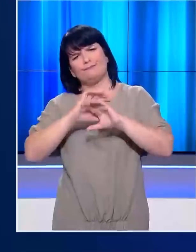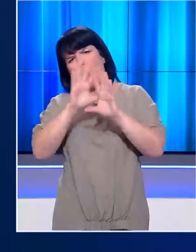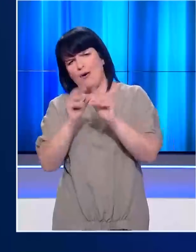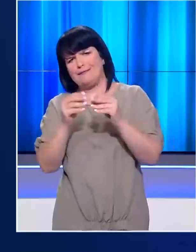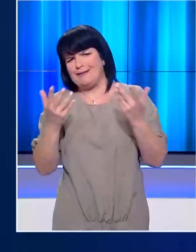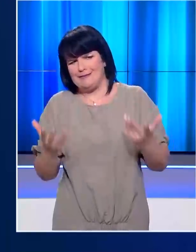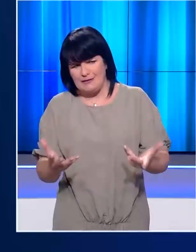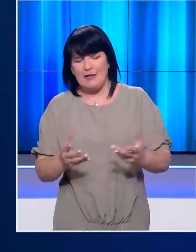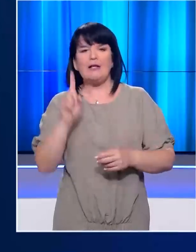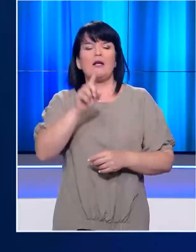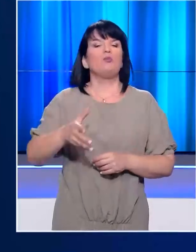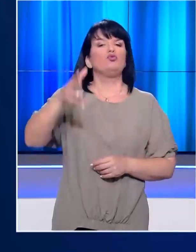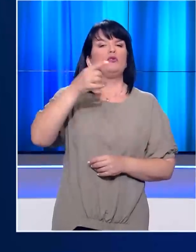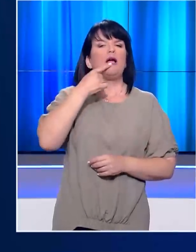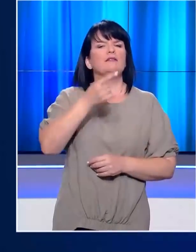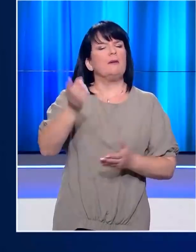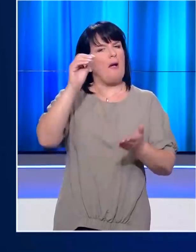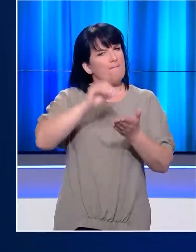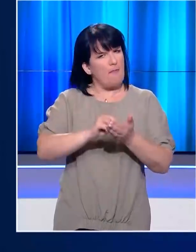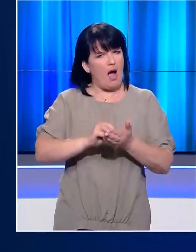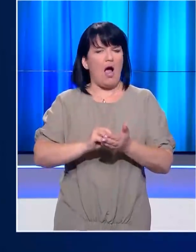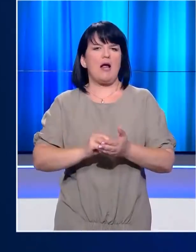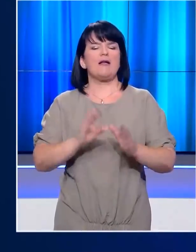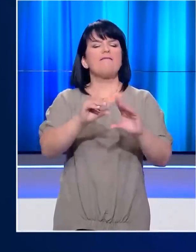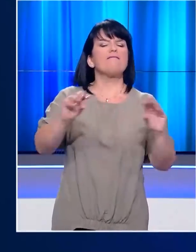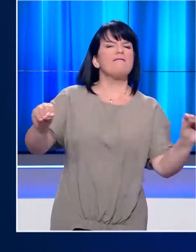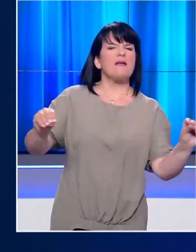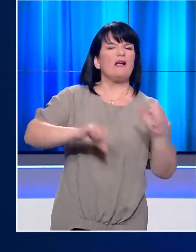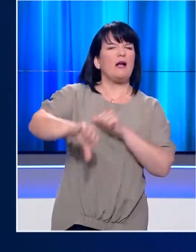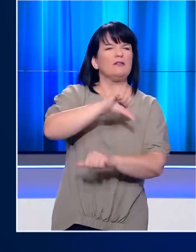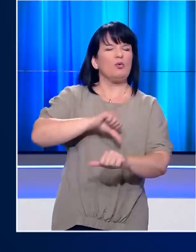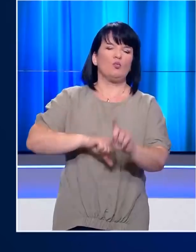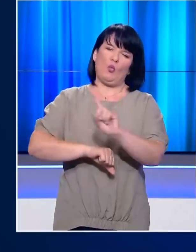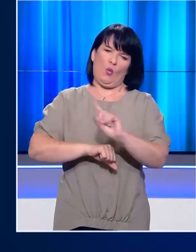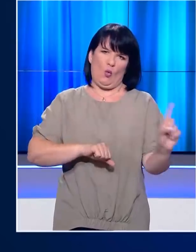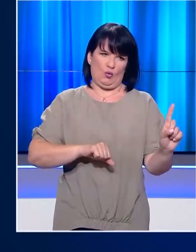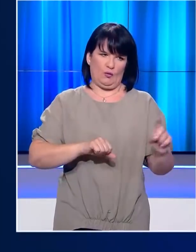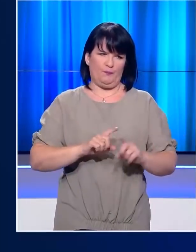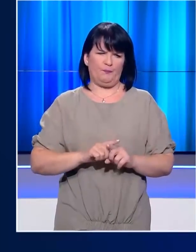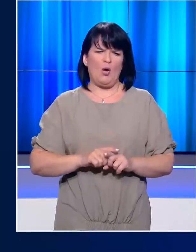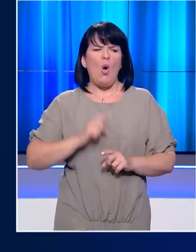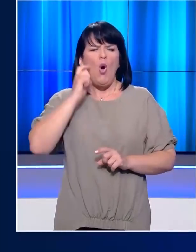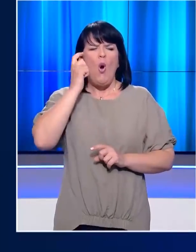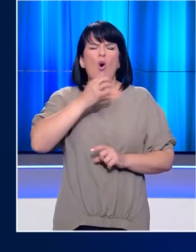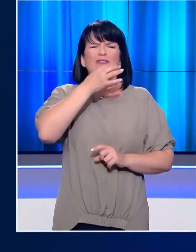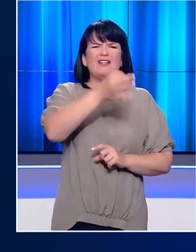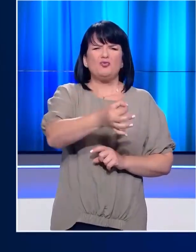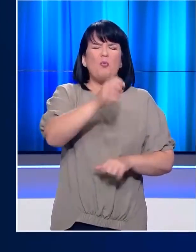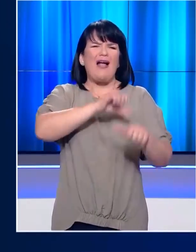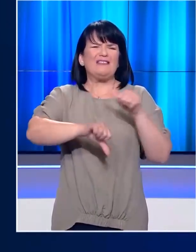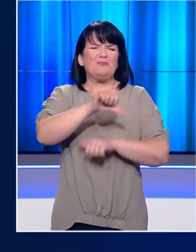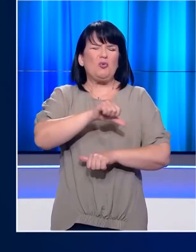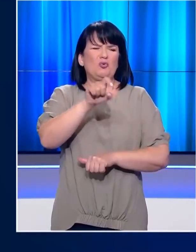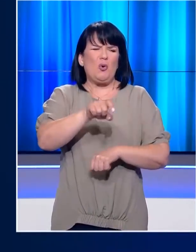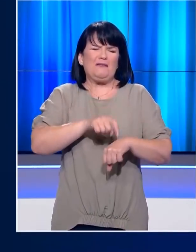της πανδημίας Ο Κυριάκος Μητσοτάκης βάζει για ακόμη μια φορά φρένο στο σενάριο του ανασχηματισμού. Ό,τι και να σας πω για τον ανασχηματισμό θα